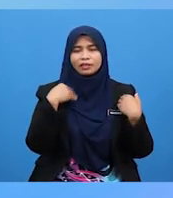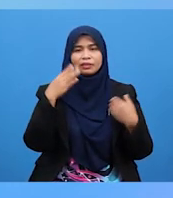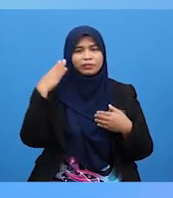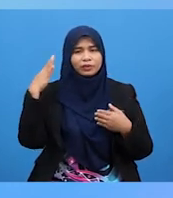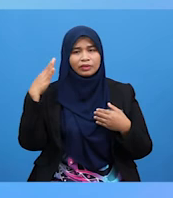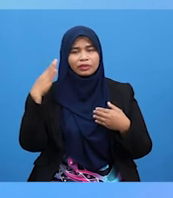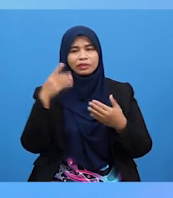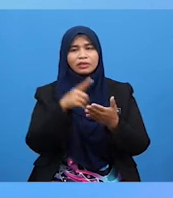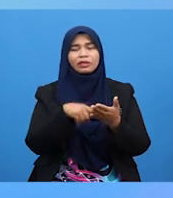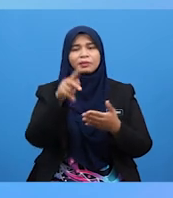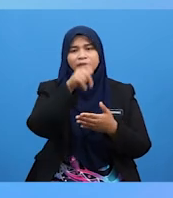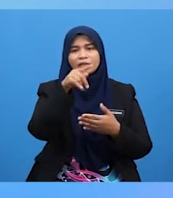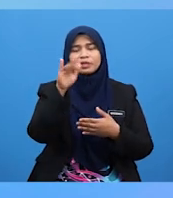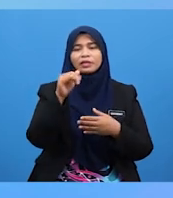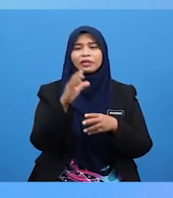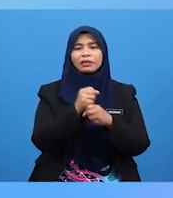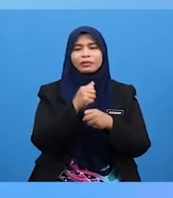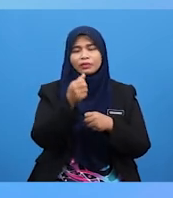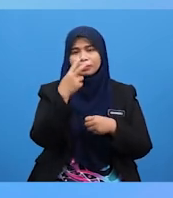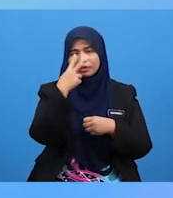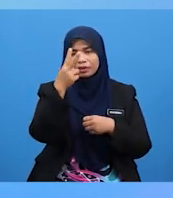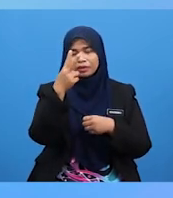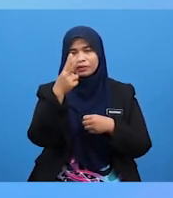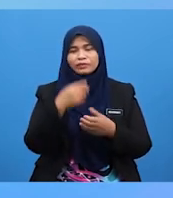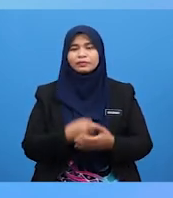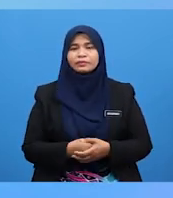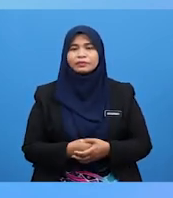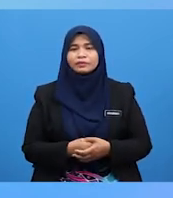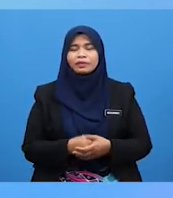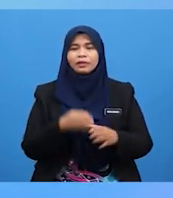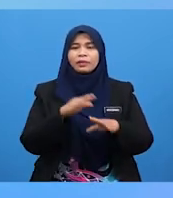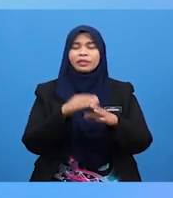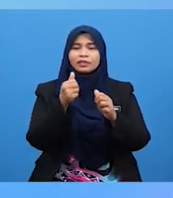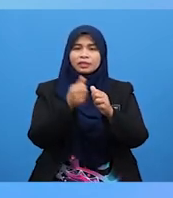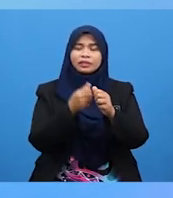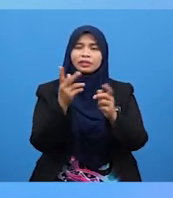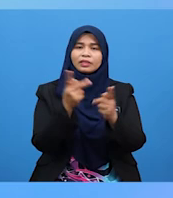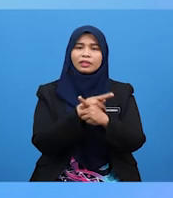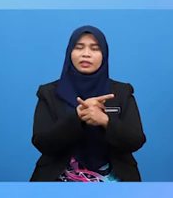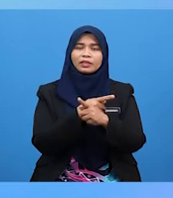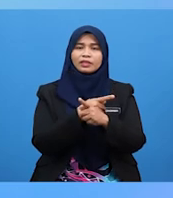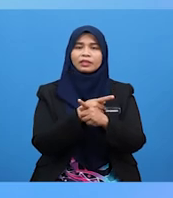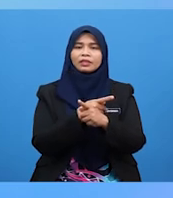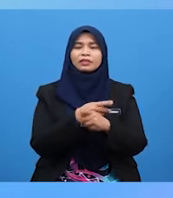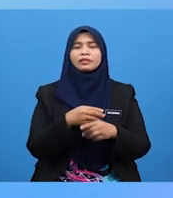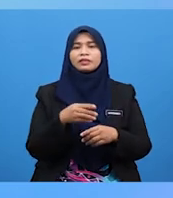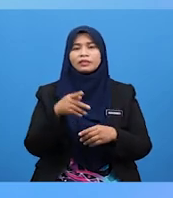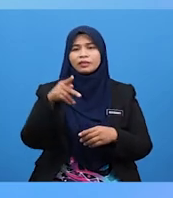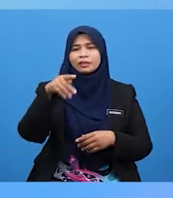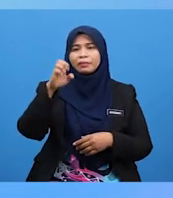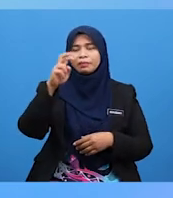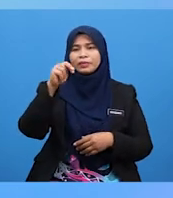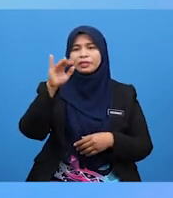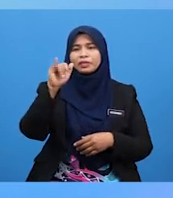Apakah Yang Dapat Kamu Perhatikan Pada Benang Setiap Kali Penyangkut Baju Diketuk